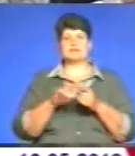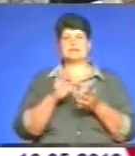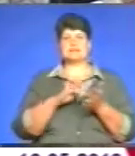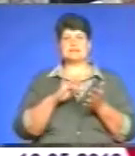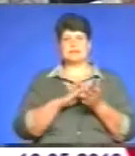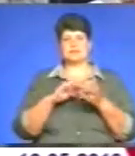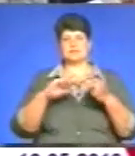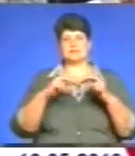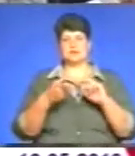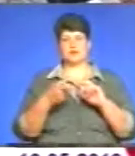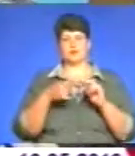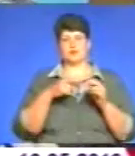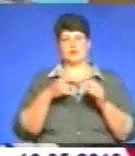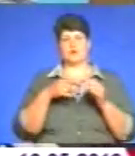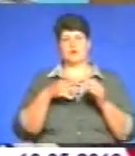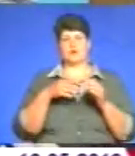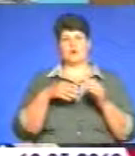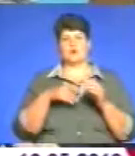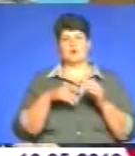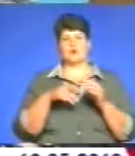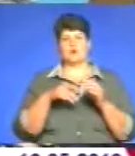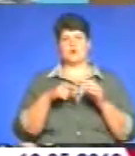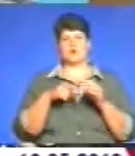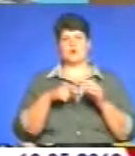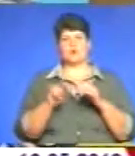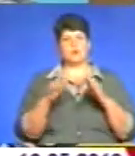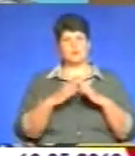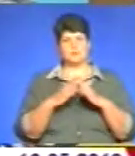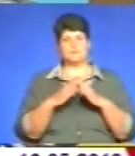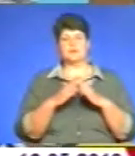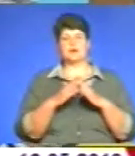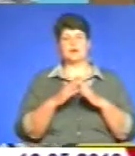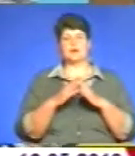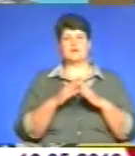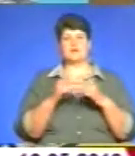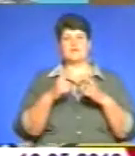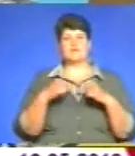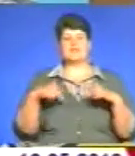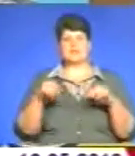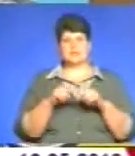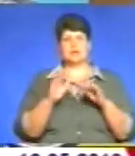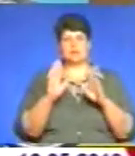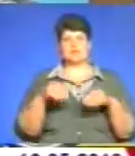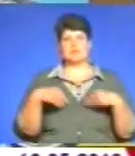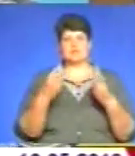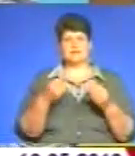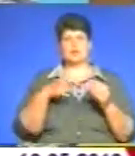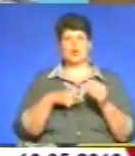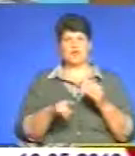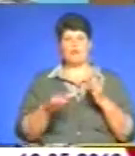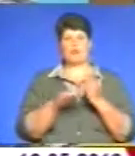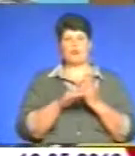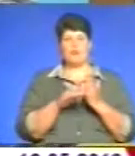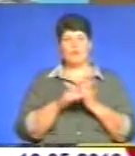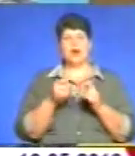пологових відділень. Перинатальні центри, чи відділення, де буде надаватися рододопомога, я думаю,